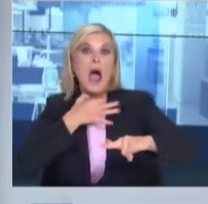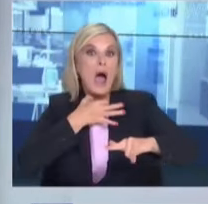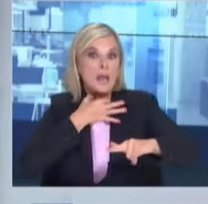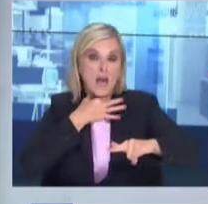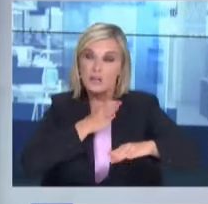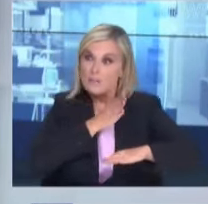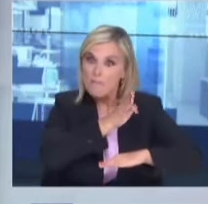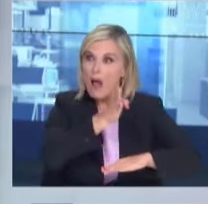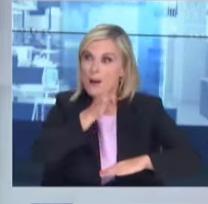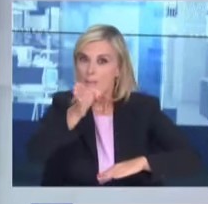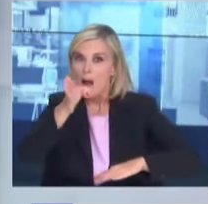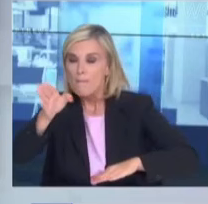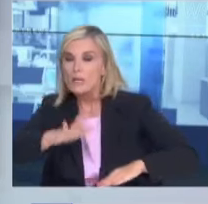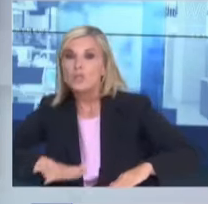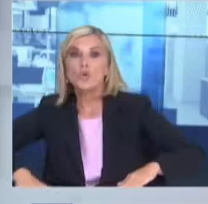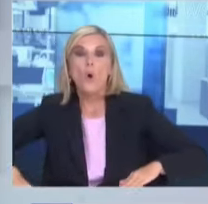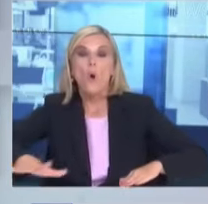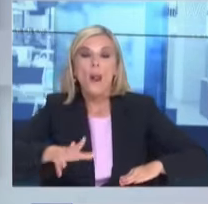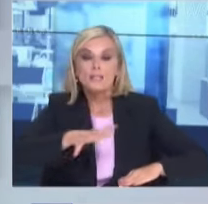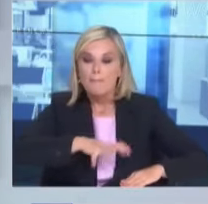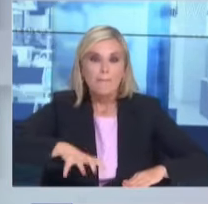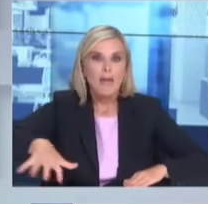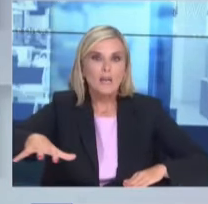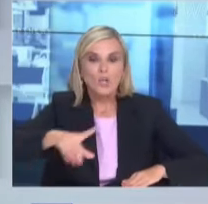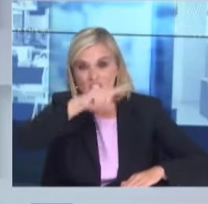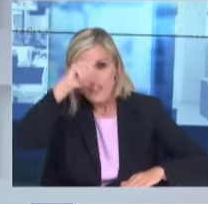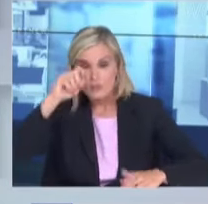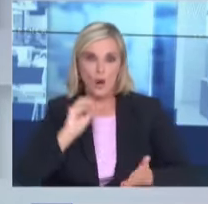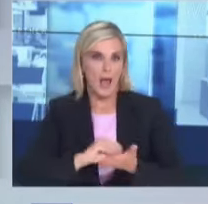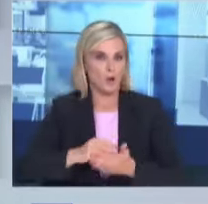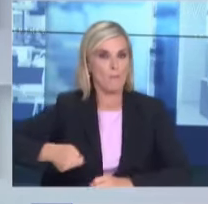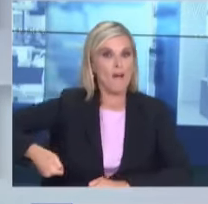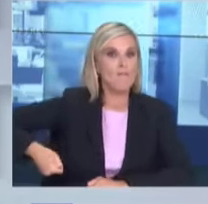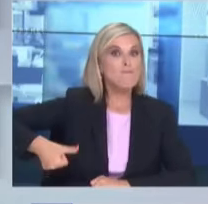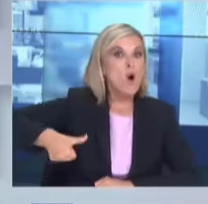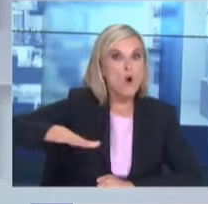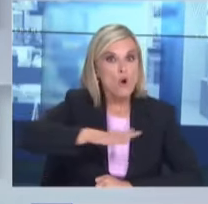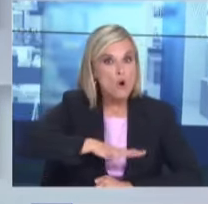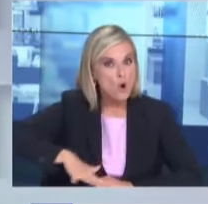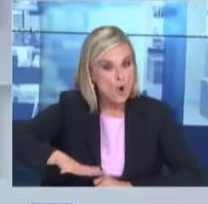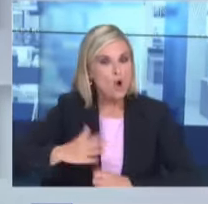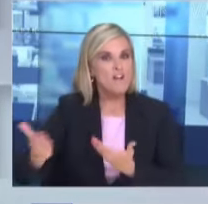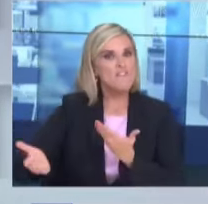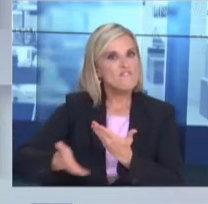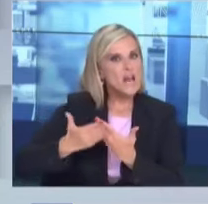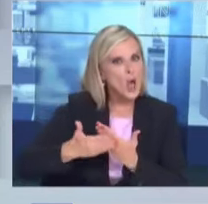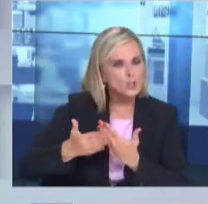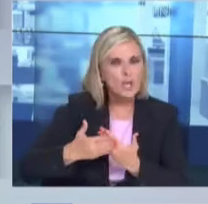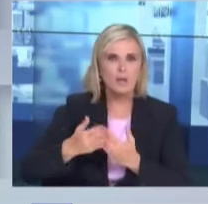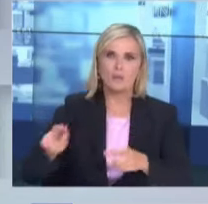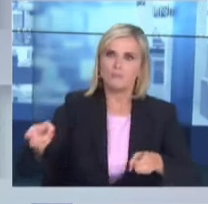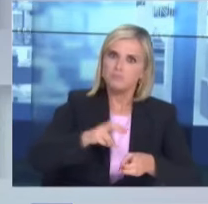προσεγγίσουν και αυτά στην περιοχή την πληγήσα από πλευρά σταλάσσια ενώ στο Βόλο προκειμένου να υποδεχθούν και να φιλοξενήσουν αν χρειάζεται